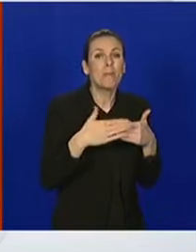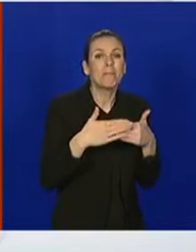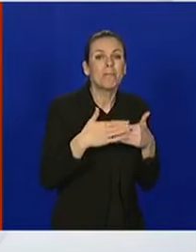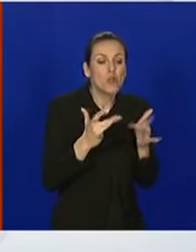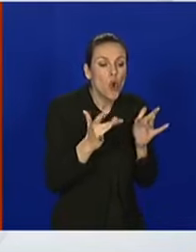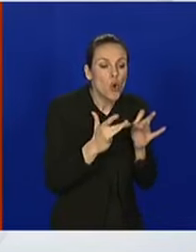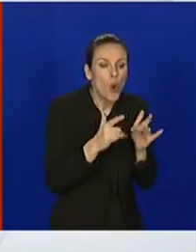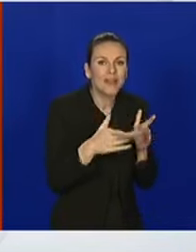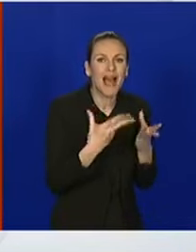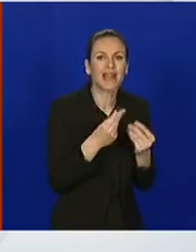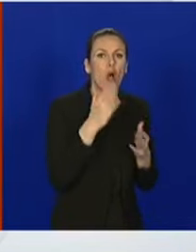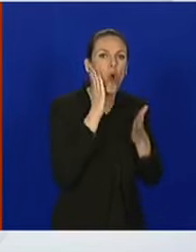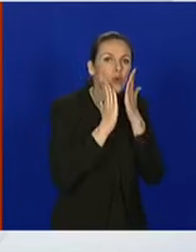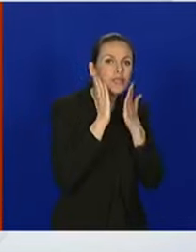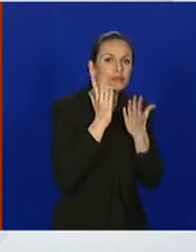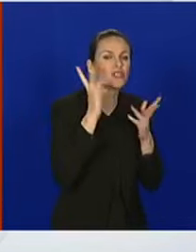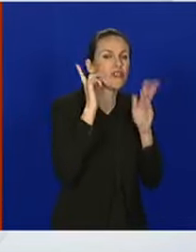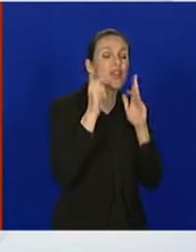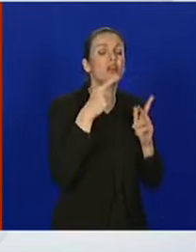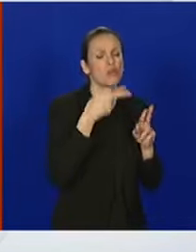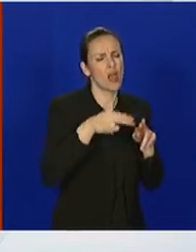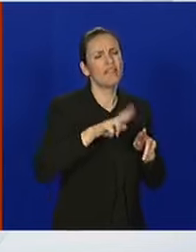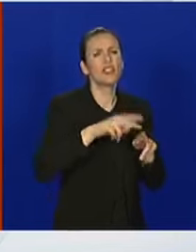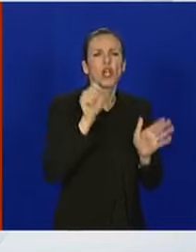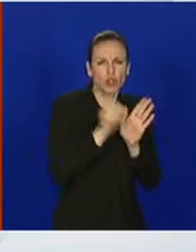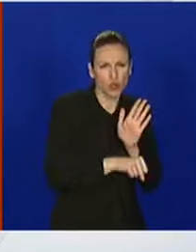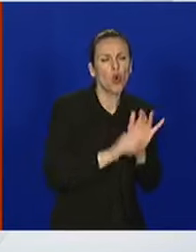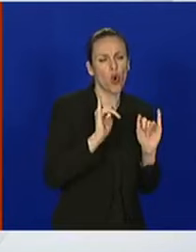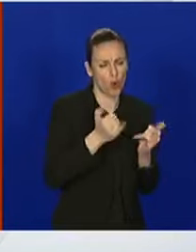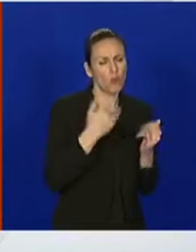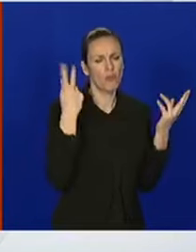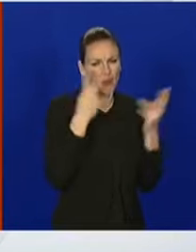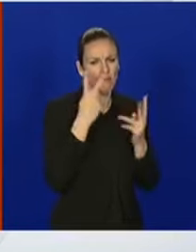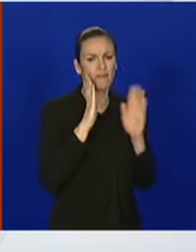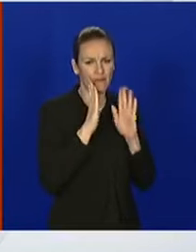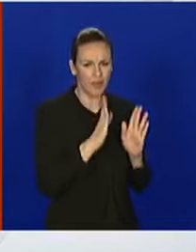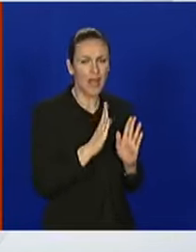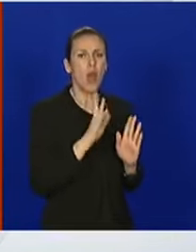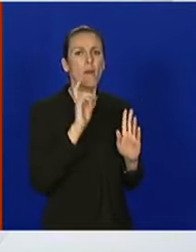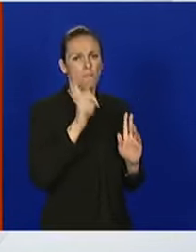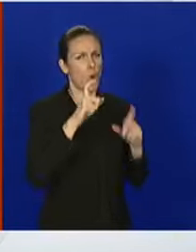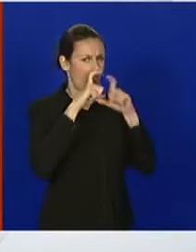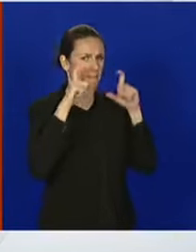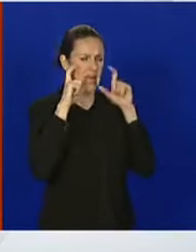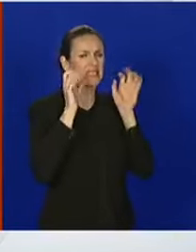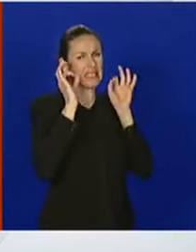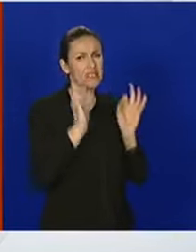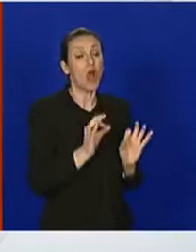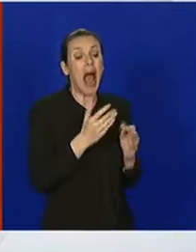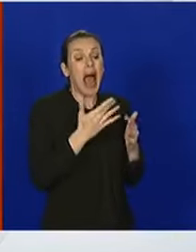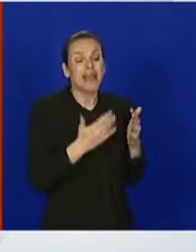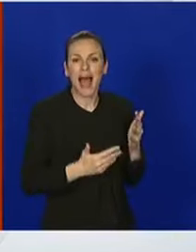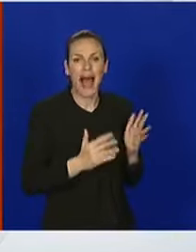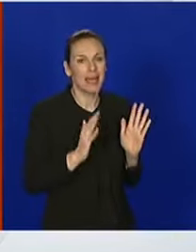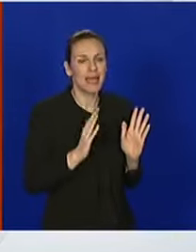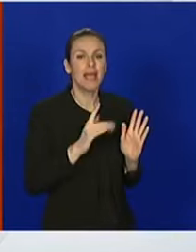neke od mjera će biti pojačane, sasvim sigurno je da će morati nositi masku i sasvim je sigurno